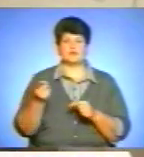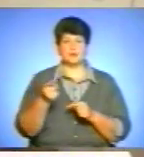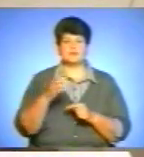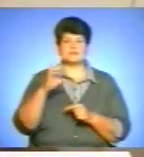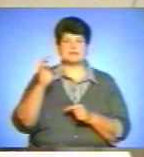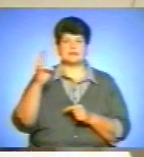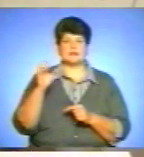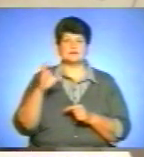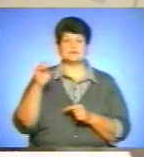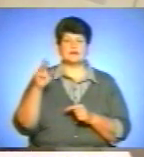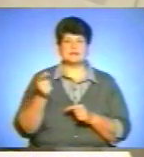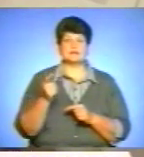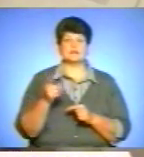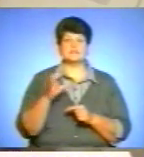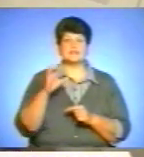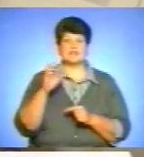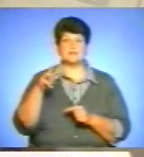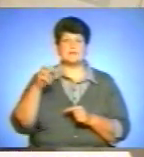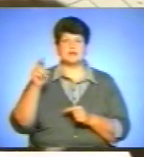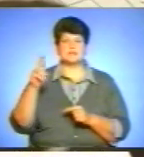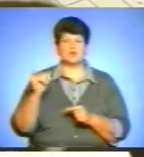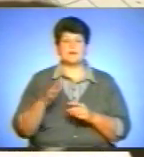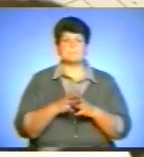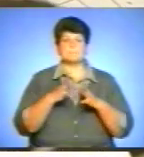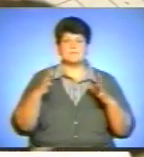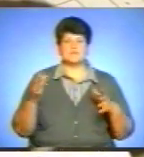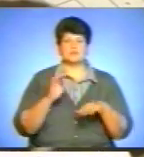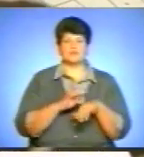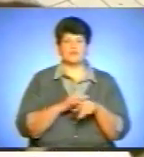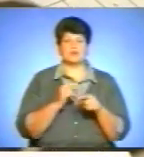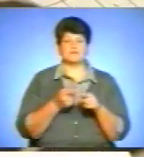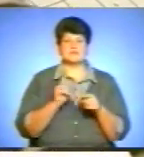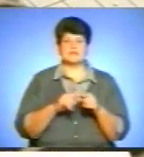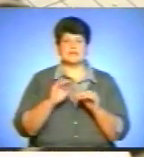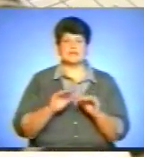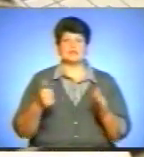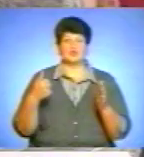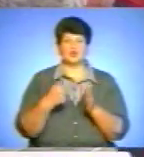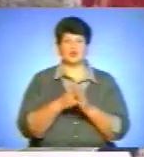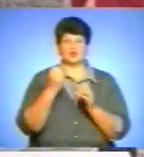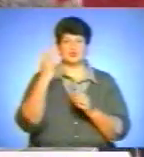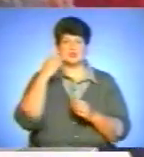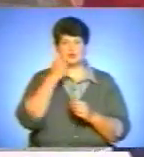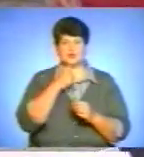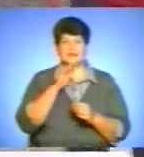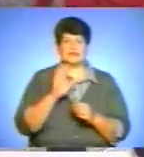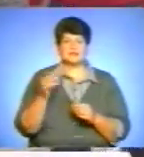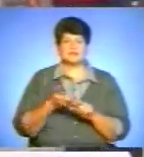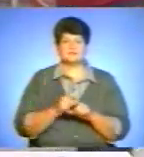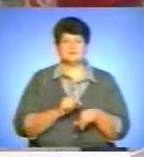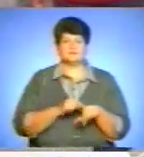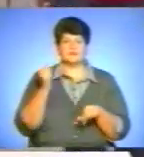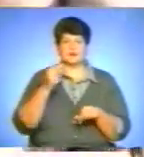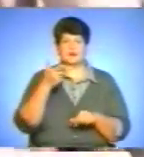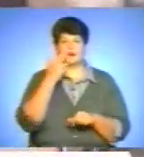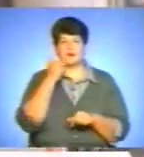санепідемстанції Світлани Маціпури, більшість хворих – це діти до 14 років. Що і не дивно, адже діти найчутливіші до грипу і до